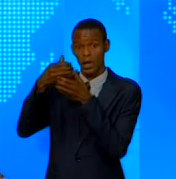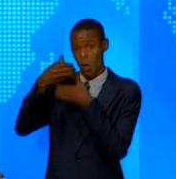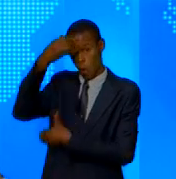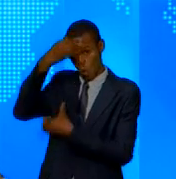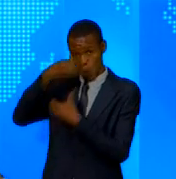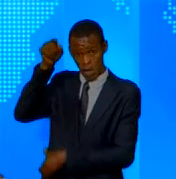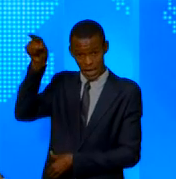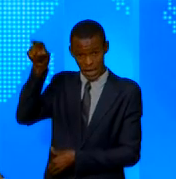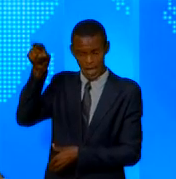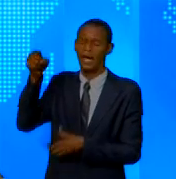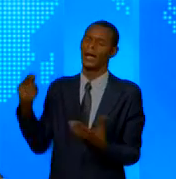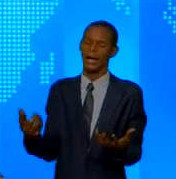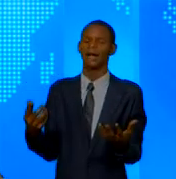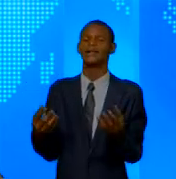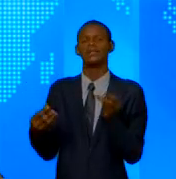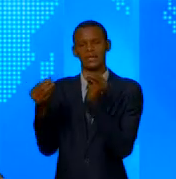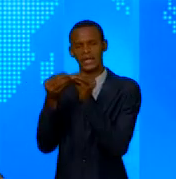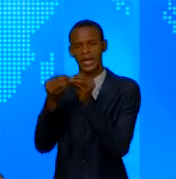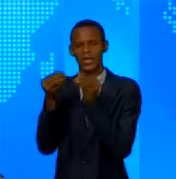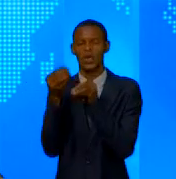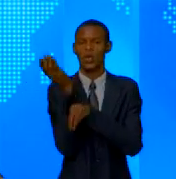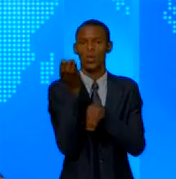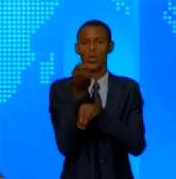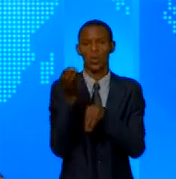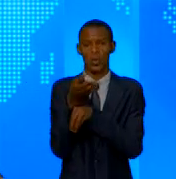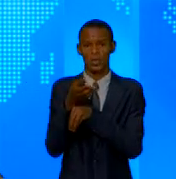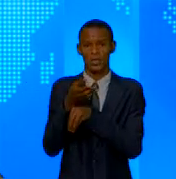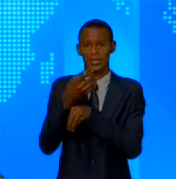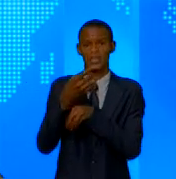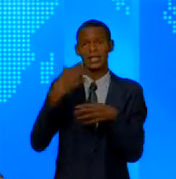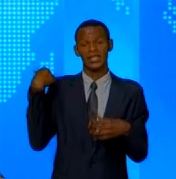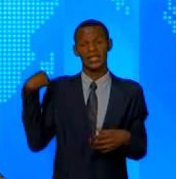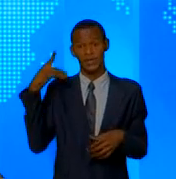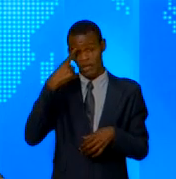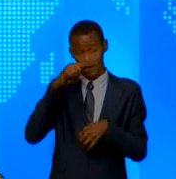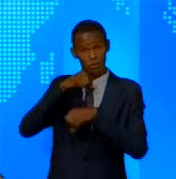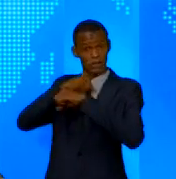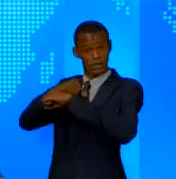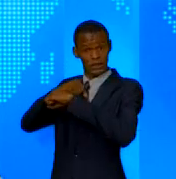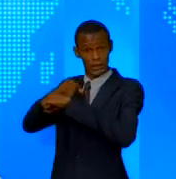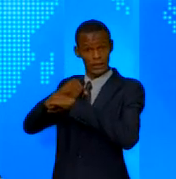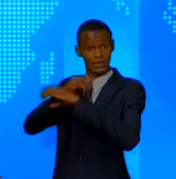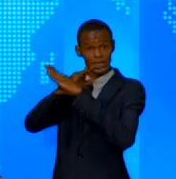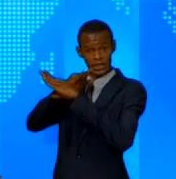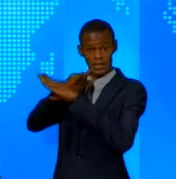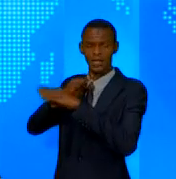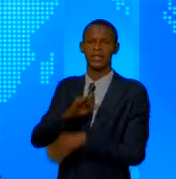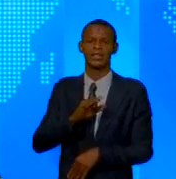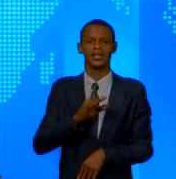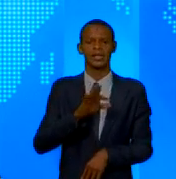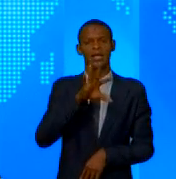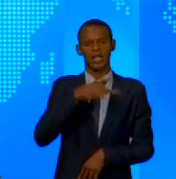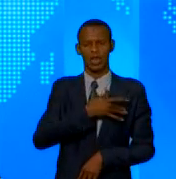François Beya, conseiller spécial du chef de l'État en matière de sécurité et Jean Bosco Cazora, chef d'État-major général du Rwanda,